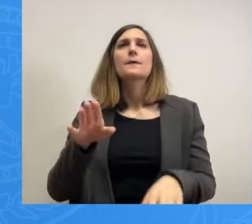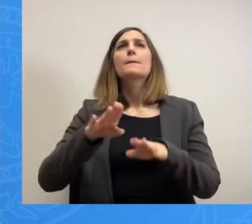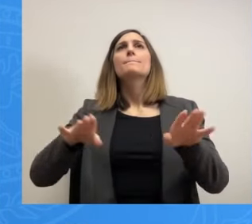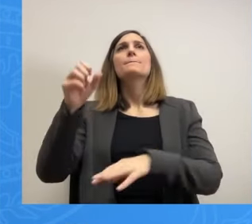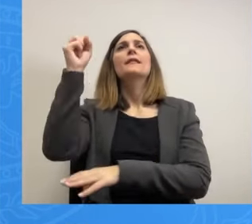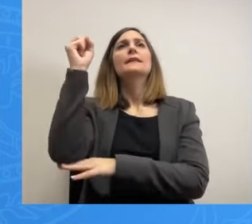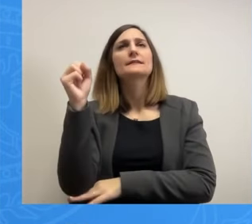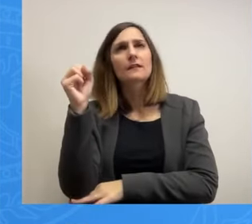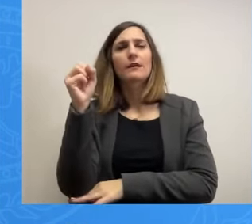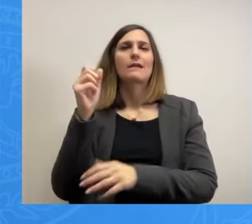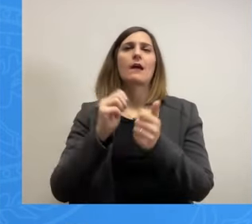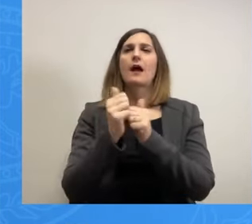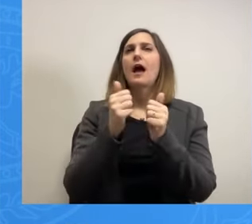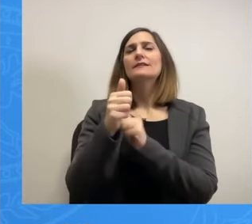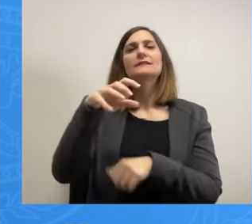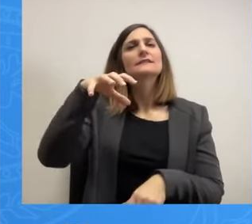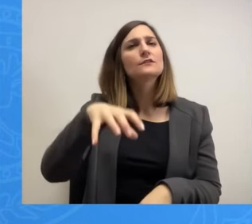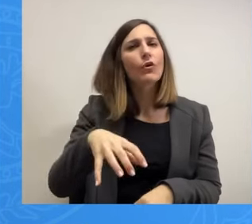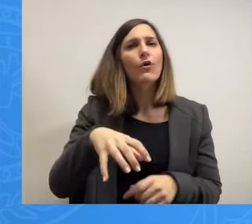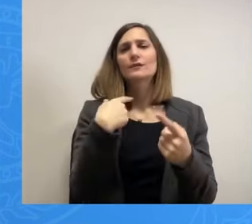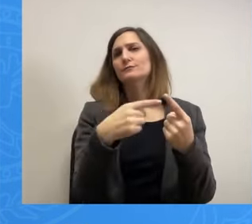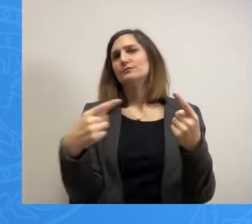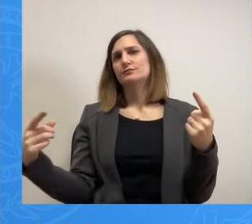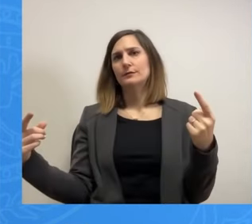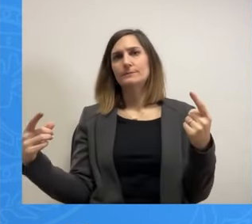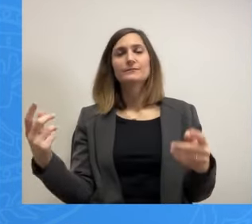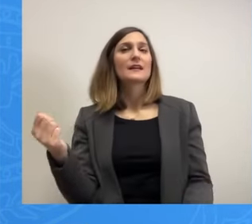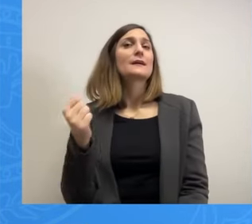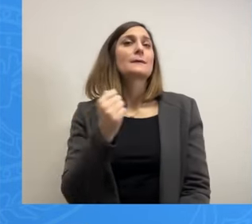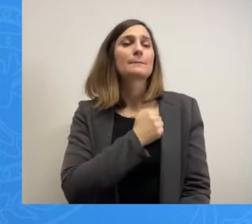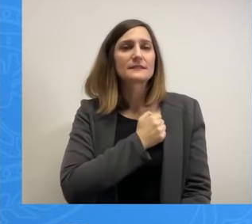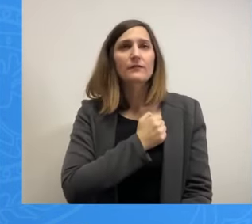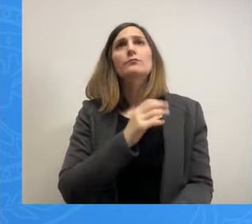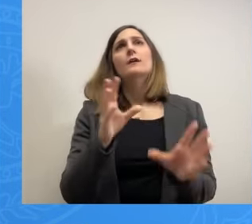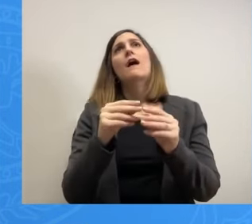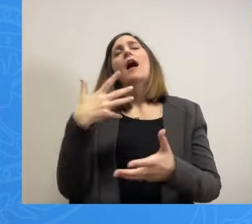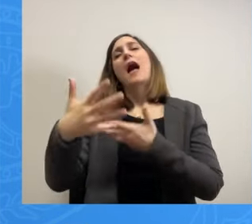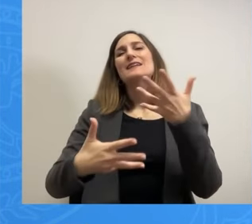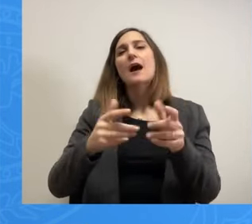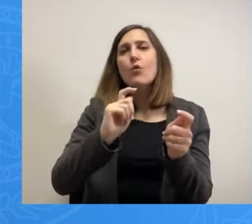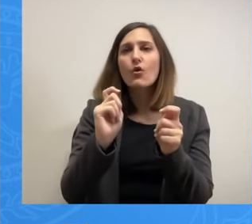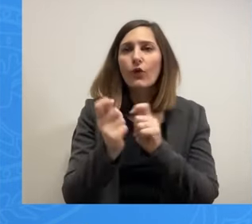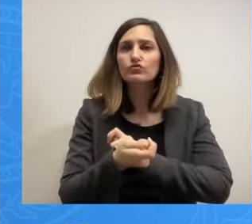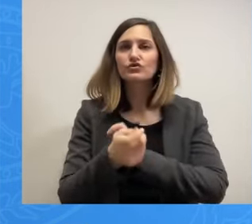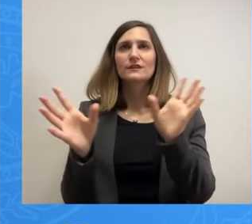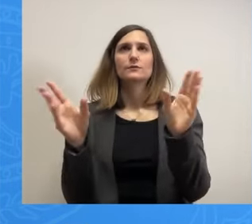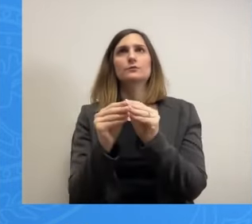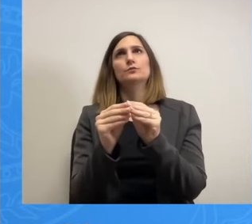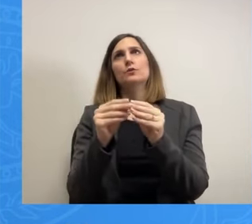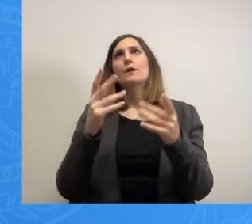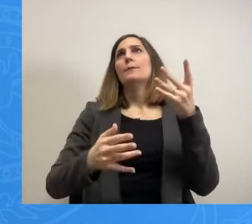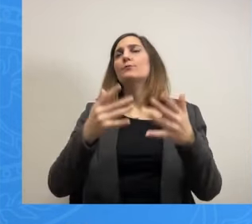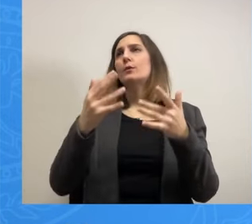αθλητική χώρη κλπ. Θεωρούμε ότι στην αναμόρφωση προϋπολογισμού πρέπει να καταθήσετε πρόταση